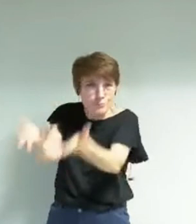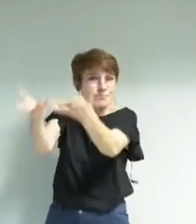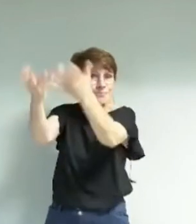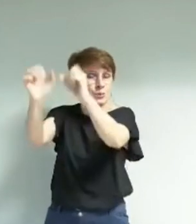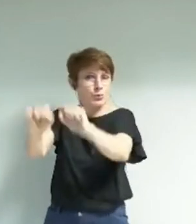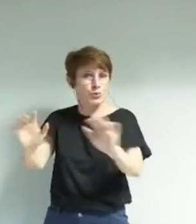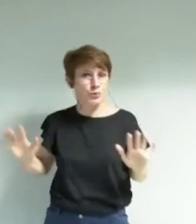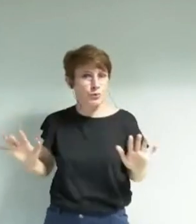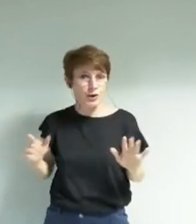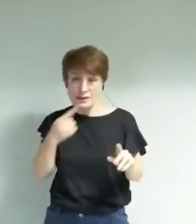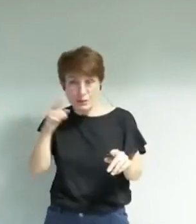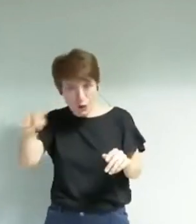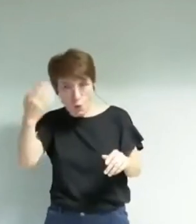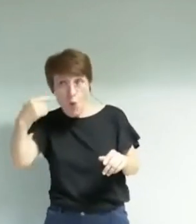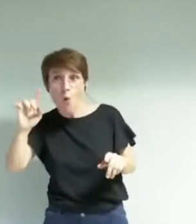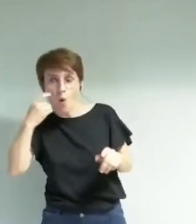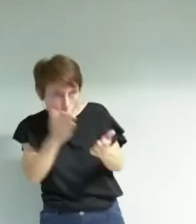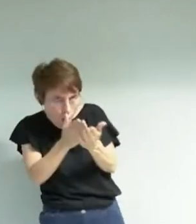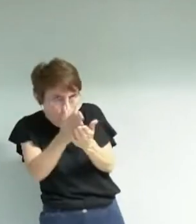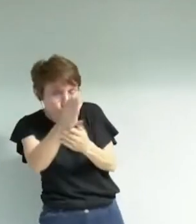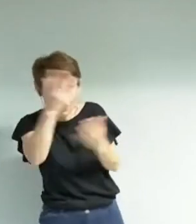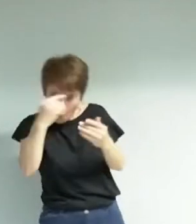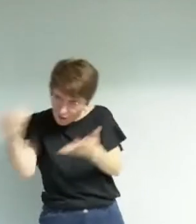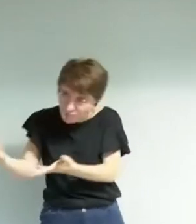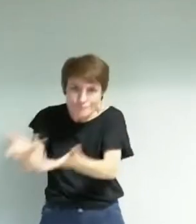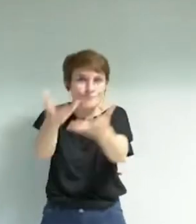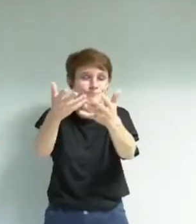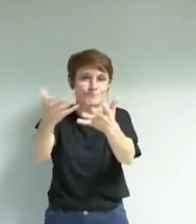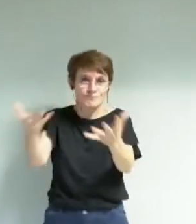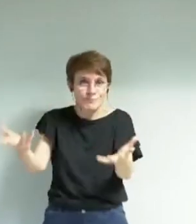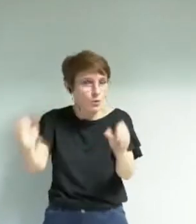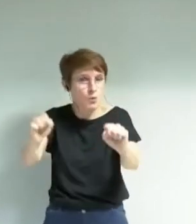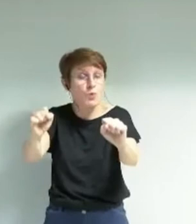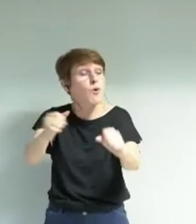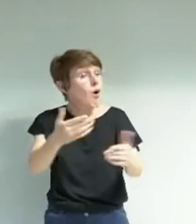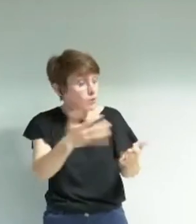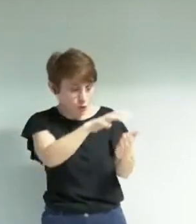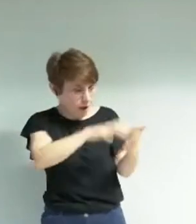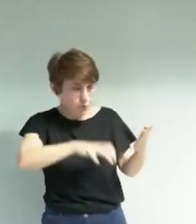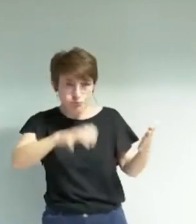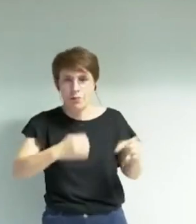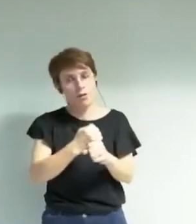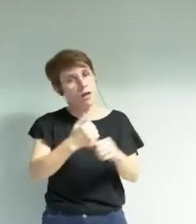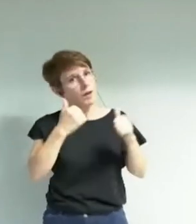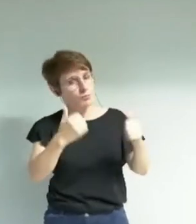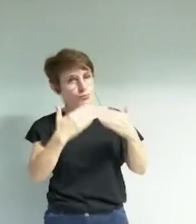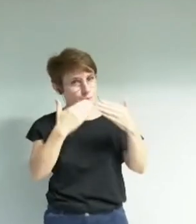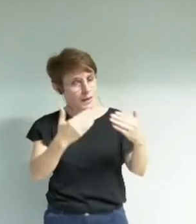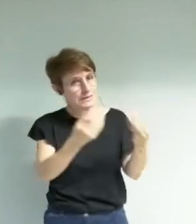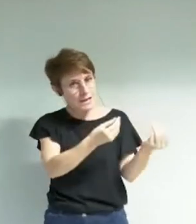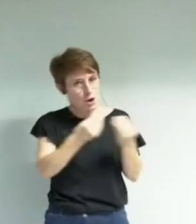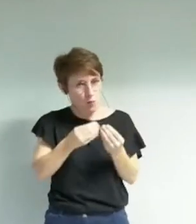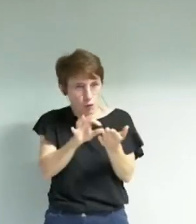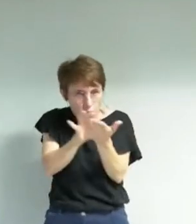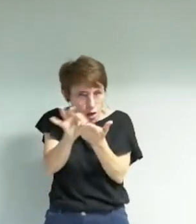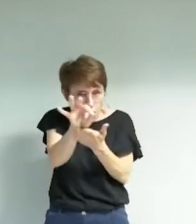quel cap ils peuvent partager donc merci pour ce travail qui fixe un cap extrêmement clair pour les prochaines années